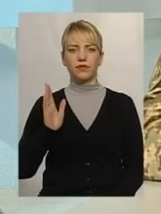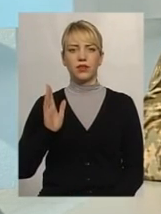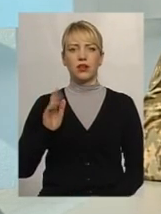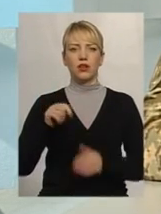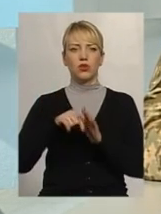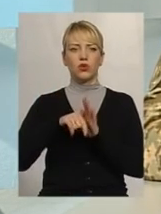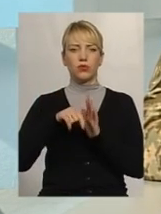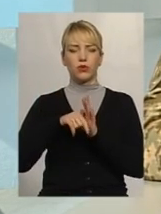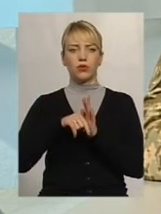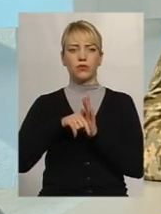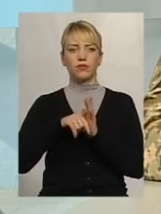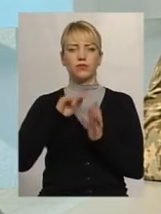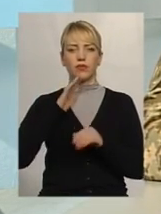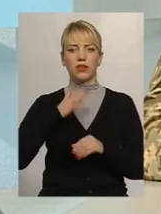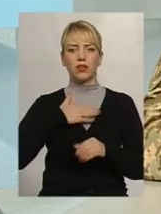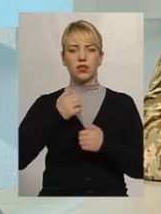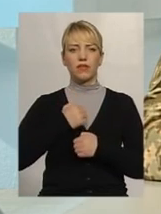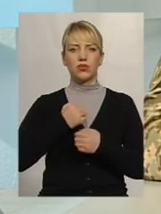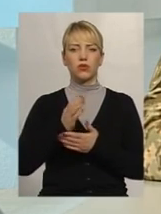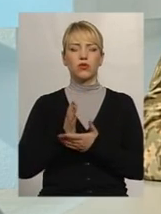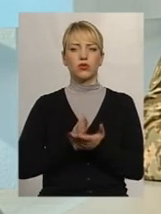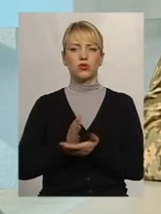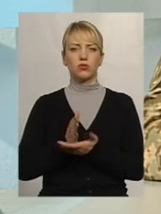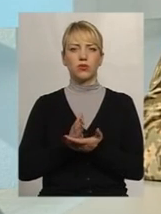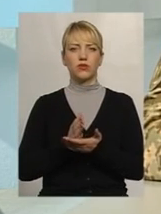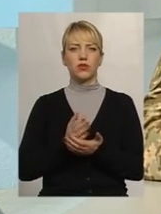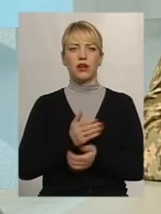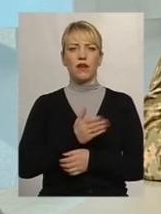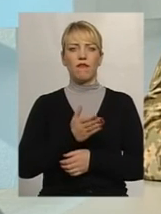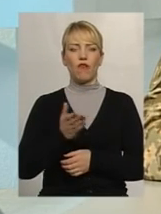Тобто, наші військовослужбовці, вони,